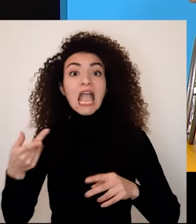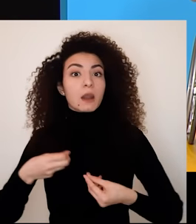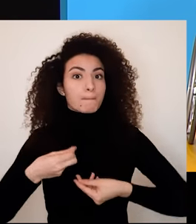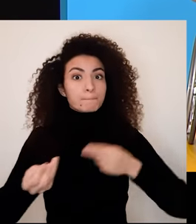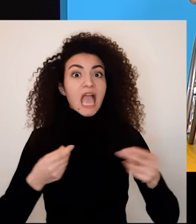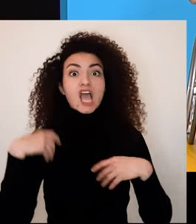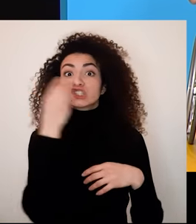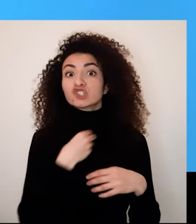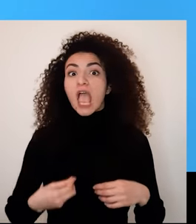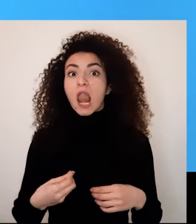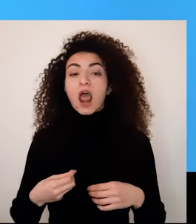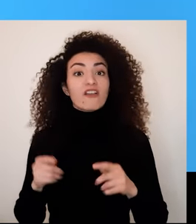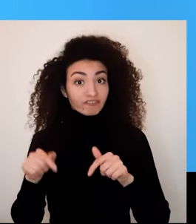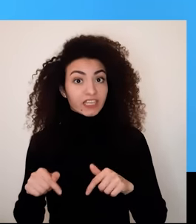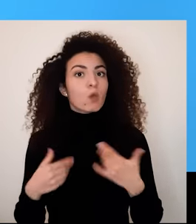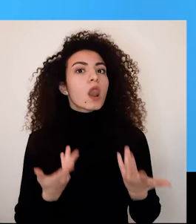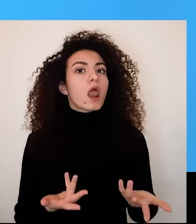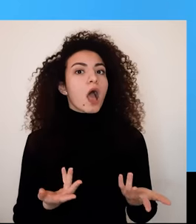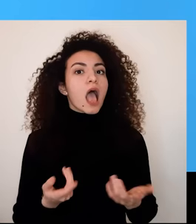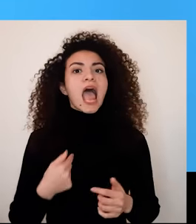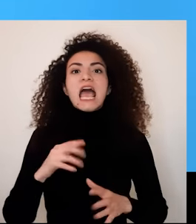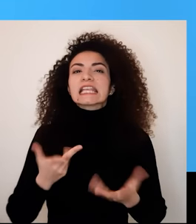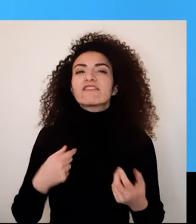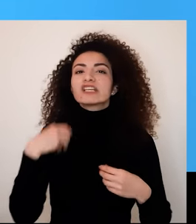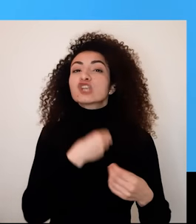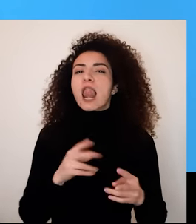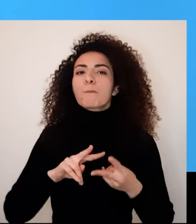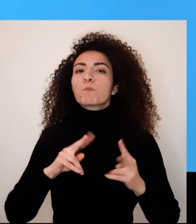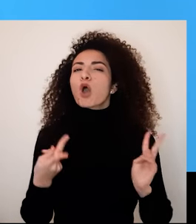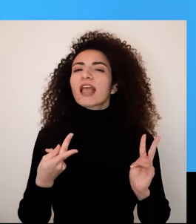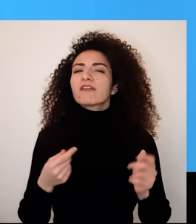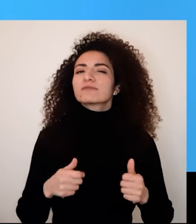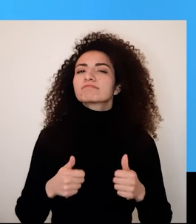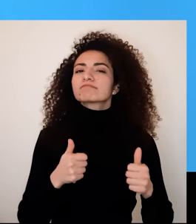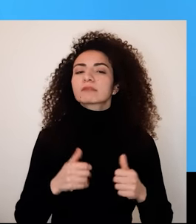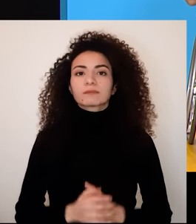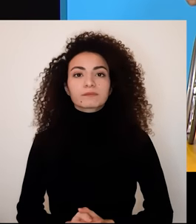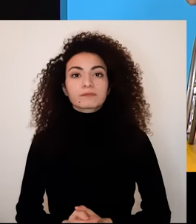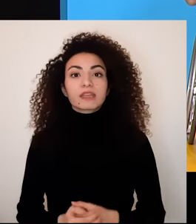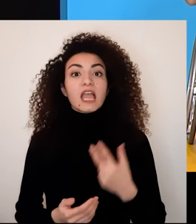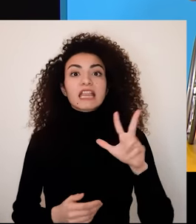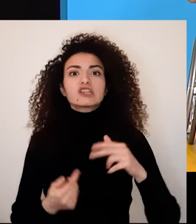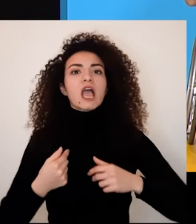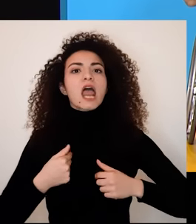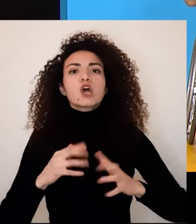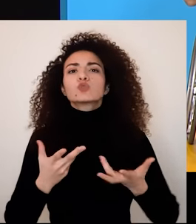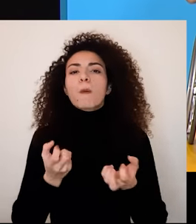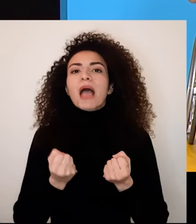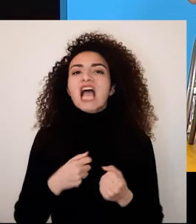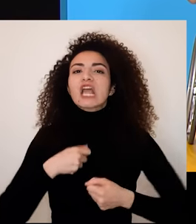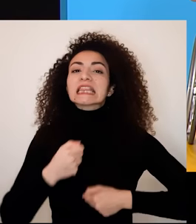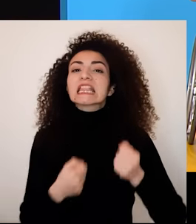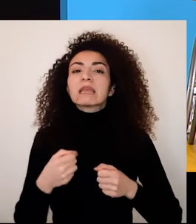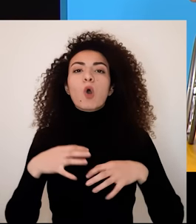سلع مشابهة بالسوق وكيف ممكن تتم بيعه وتسويقه وكيف لا سارة ممكن تتميز معرفة كفاءات اللي بتحتاجها